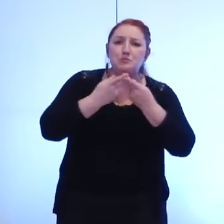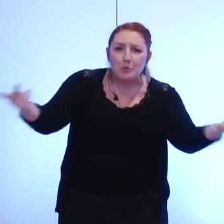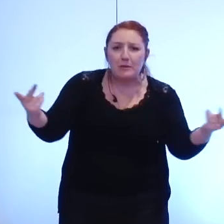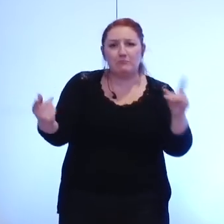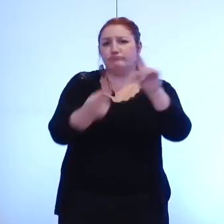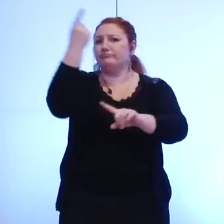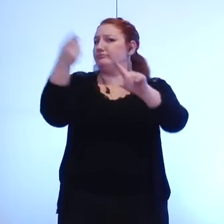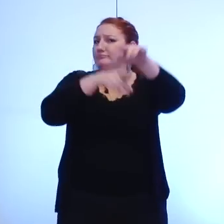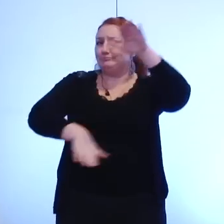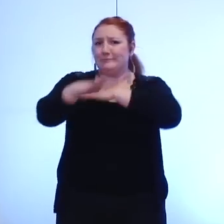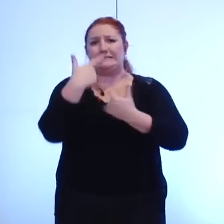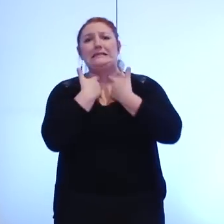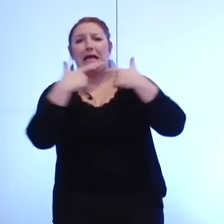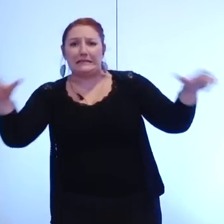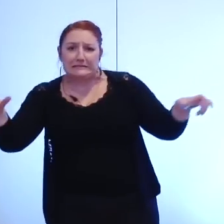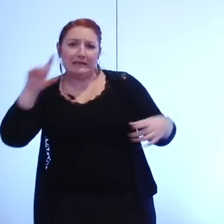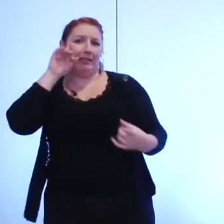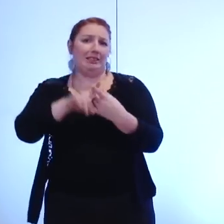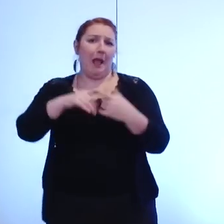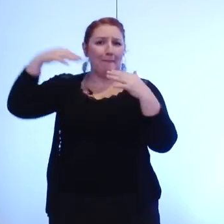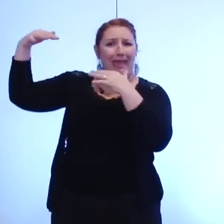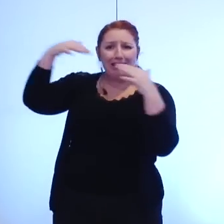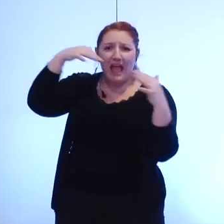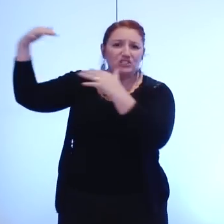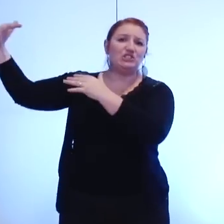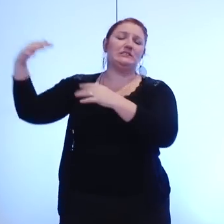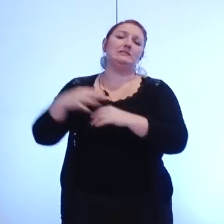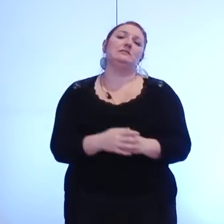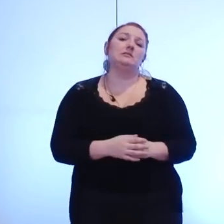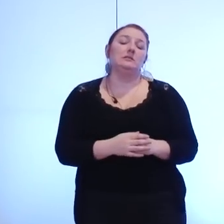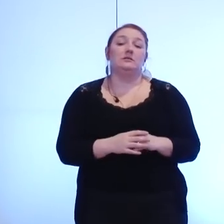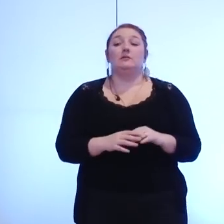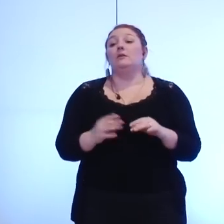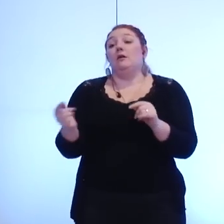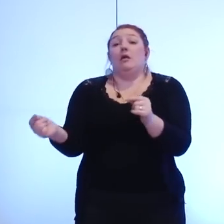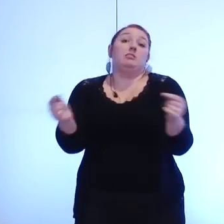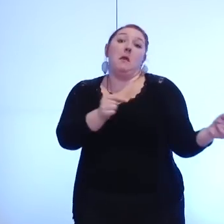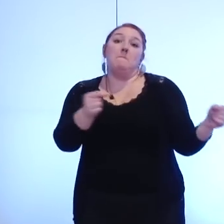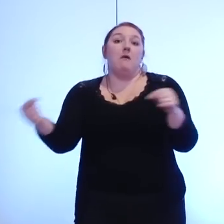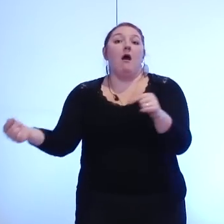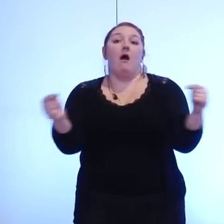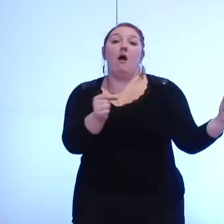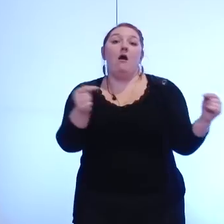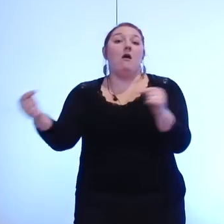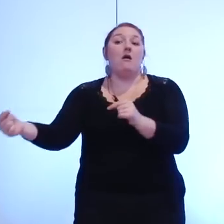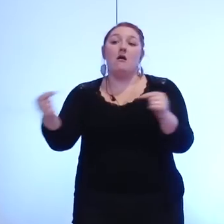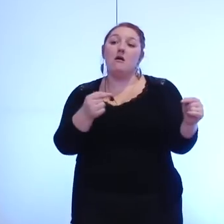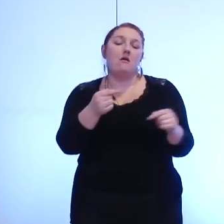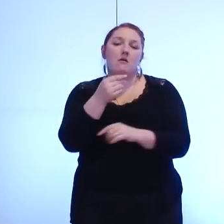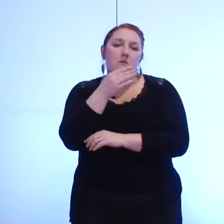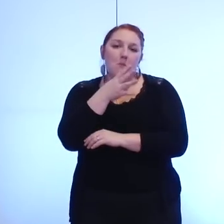et de base les questions d'énergie que le débat ne devait pas être en même temps